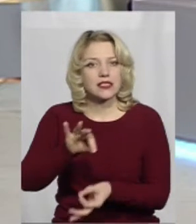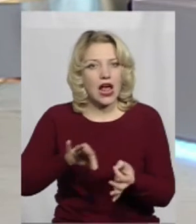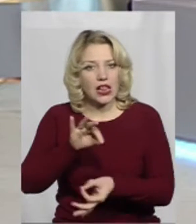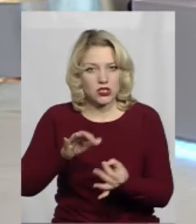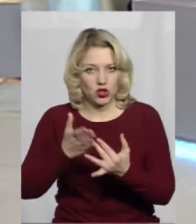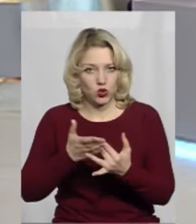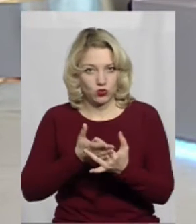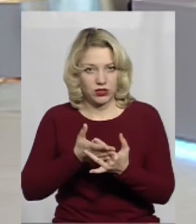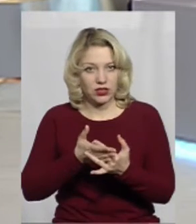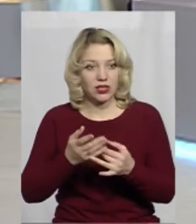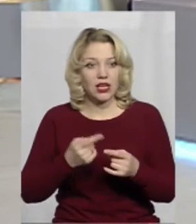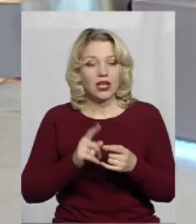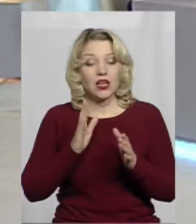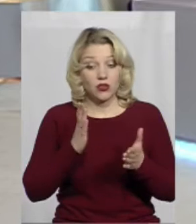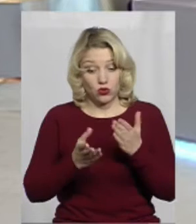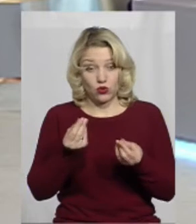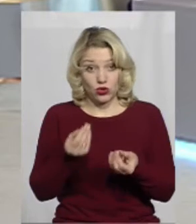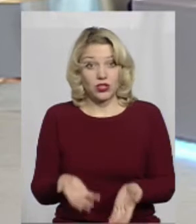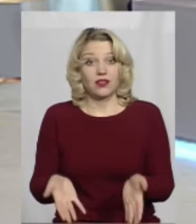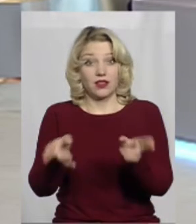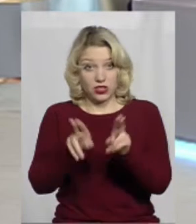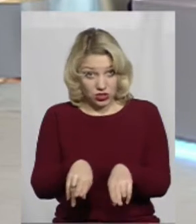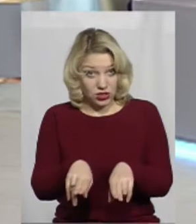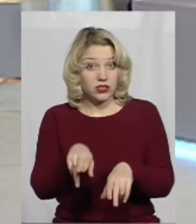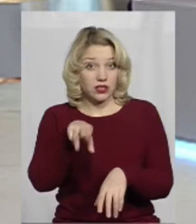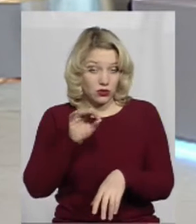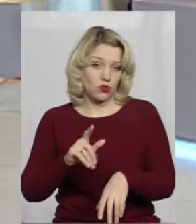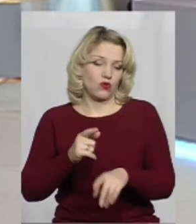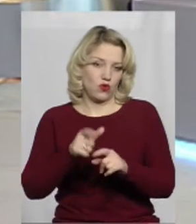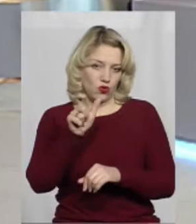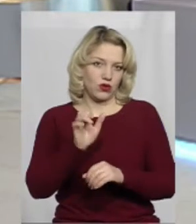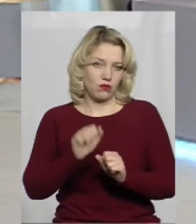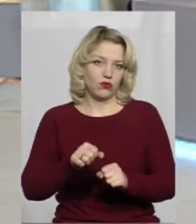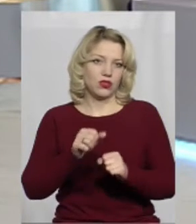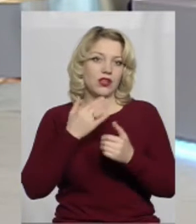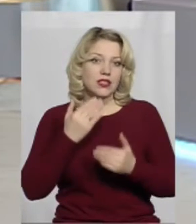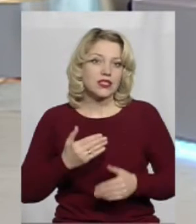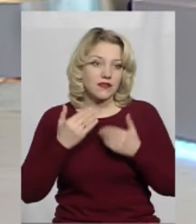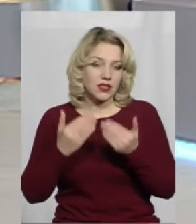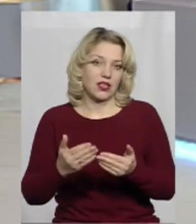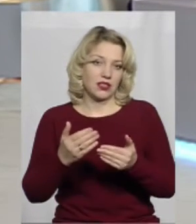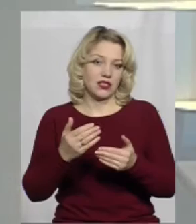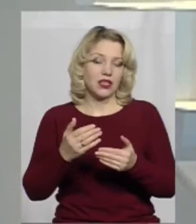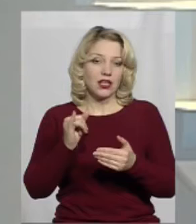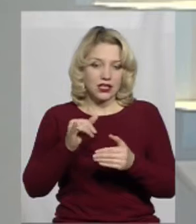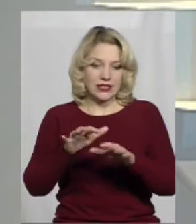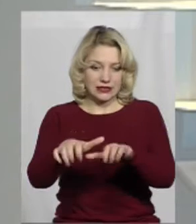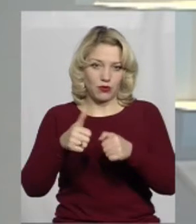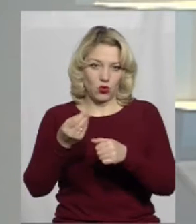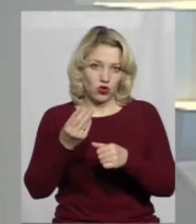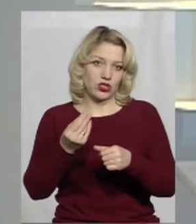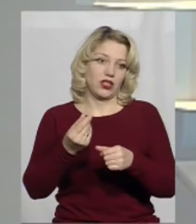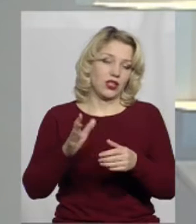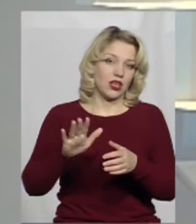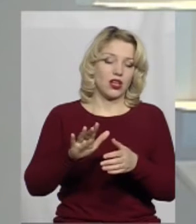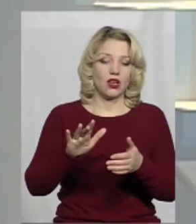невикорисні, будуть лишатися в них на рахунках, от тоді вже людина безпосередньо зможе розпоряджатися цими коштами. Тобто залишками